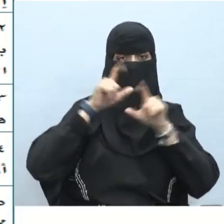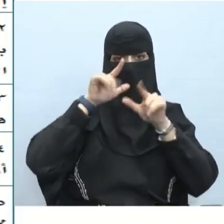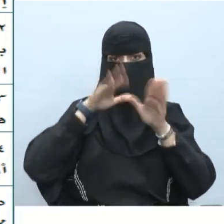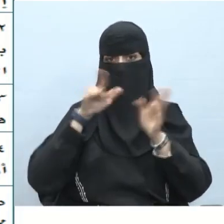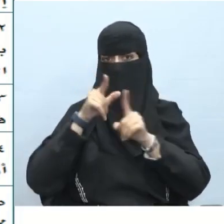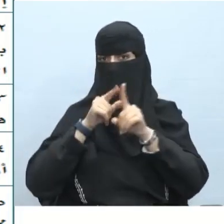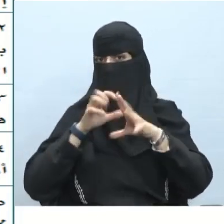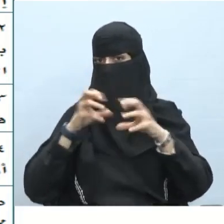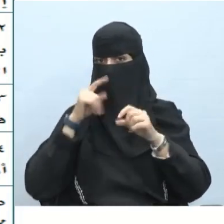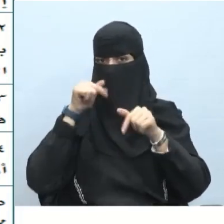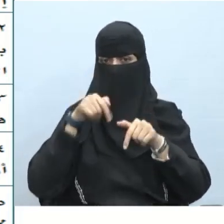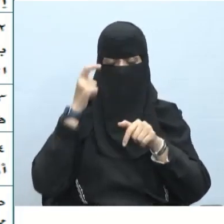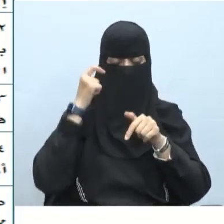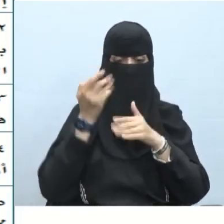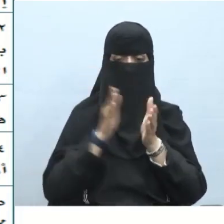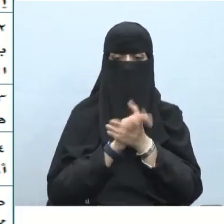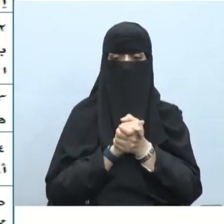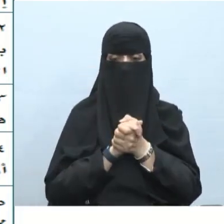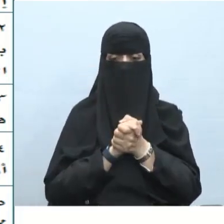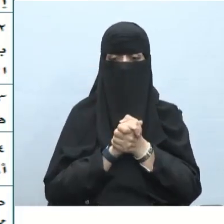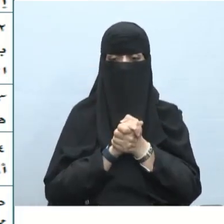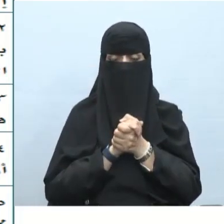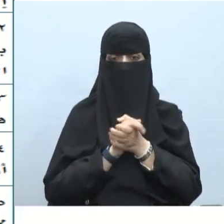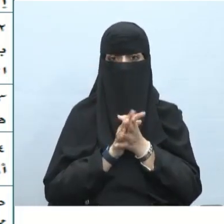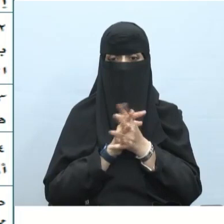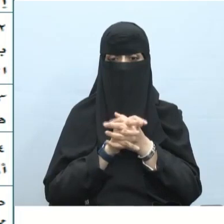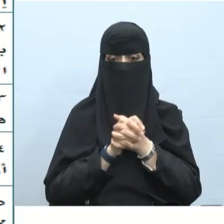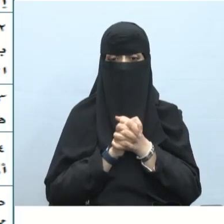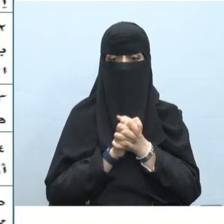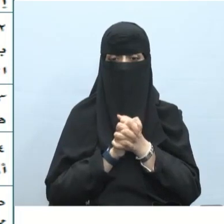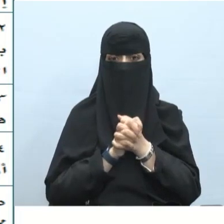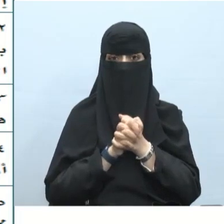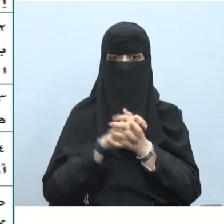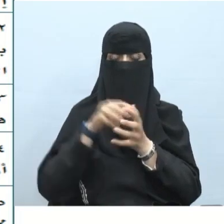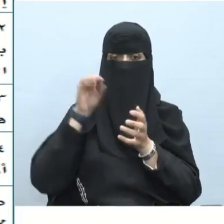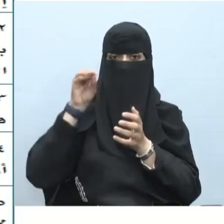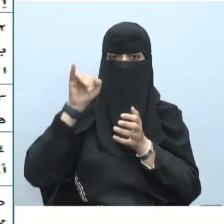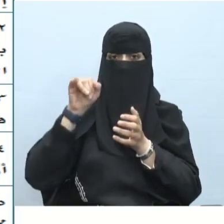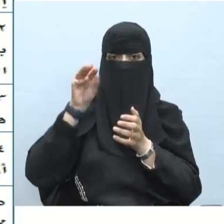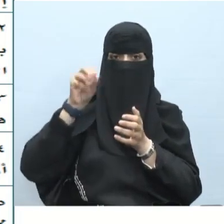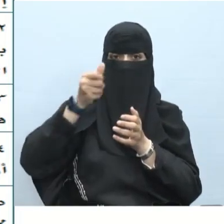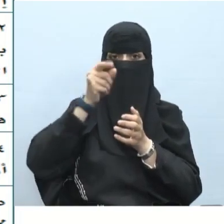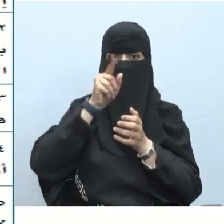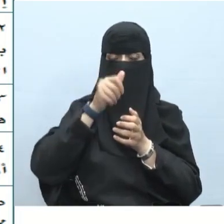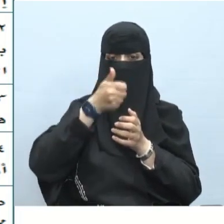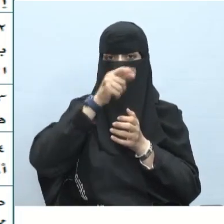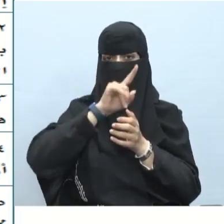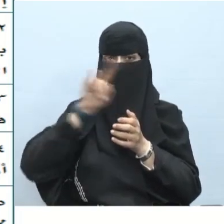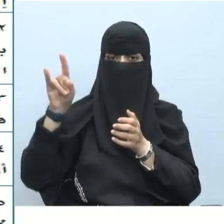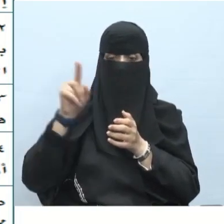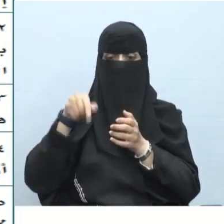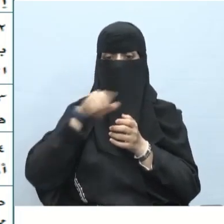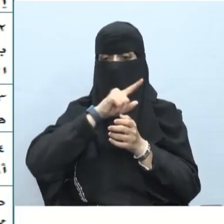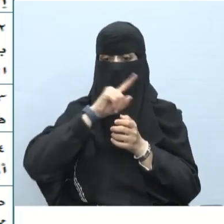معانيها التي تعرفنا عليها هنا يقول هيهات ثم هيهات أن أعود إلى